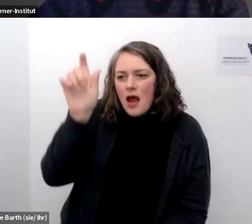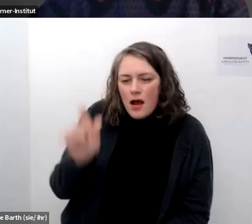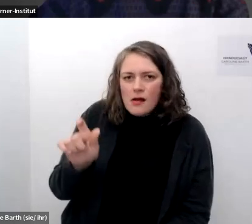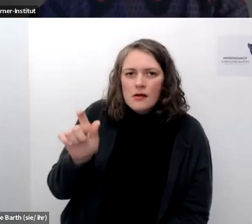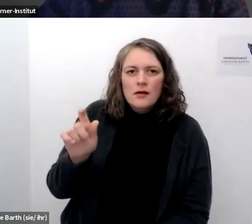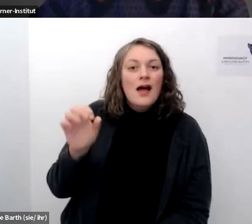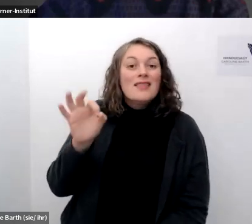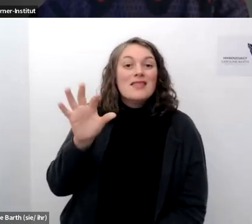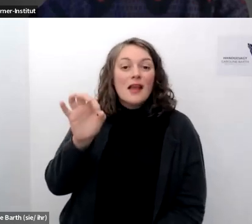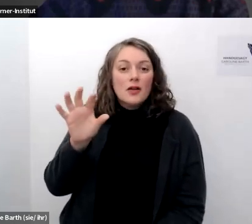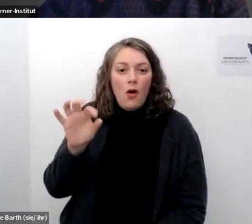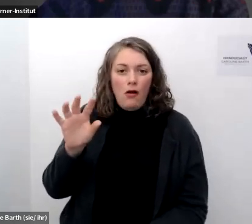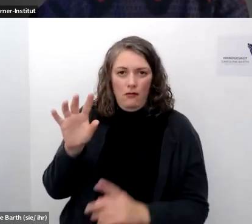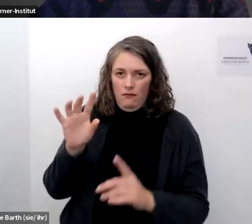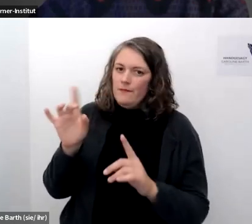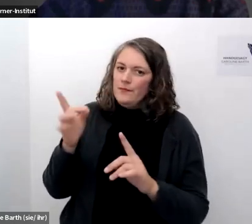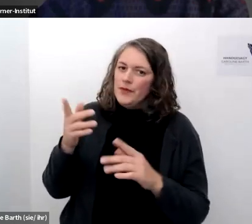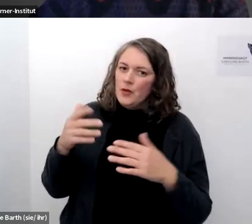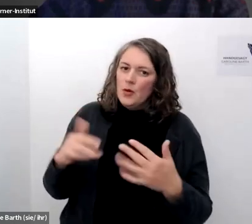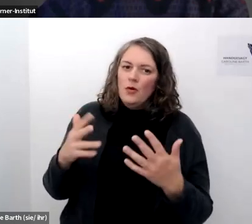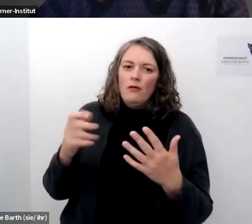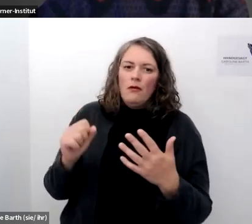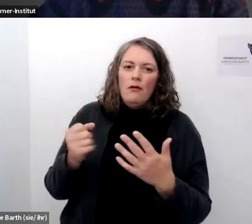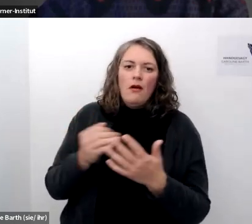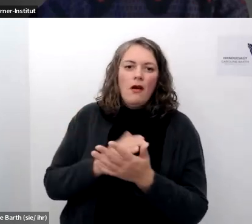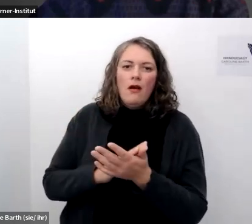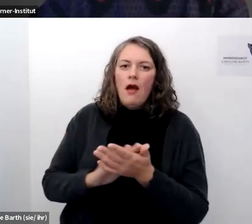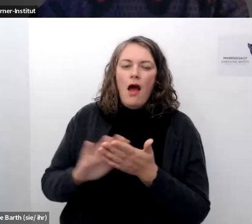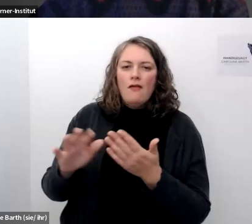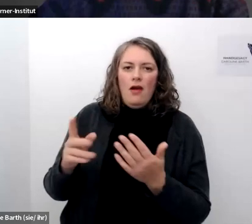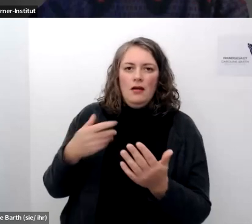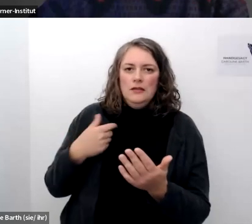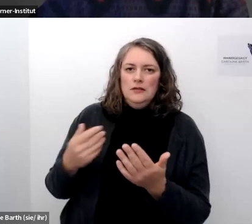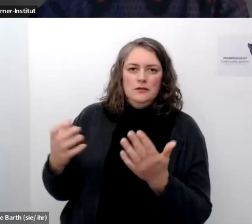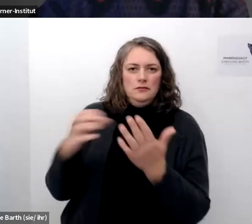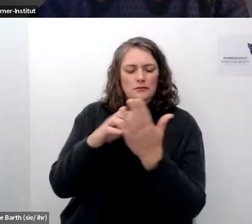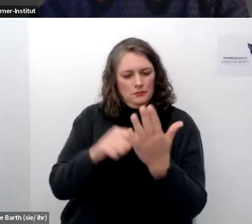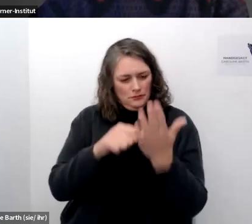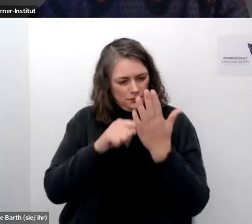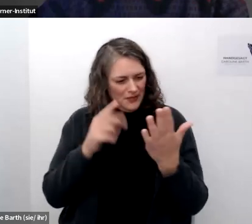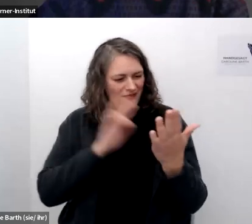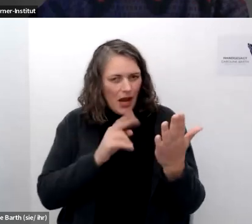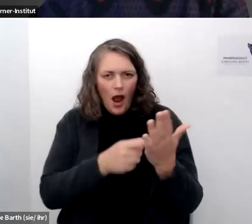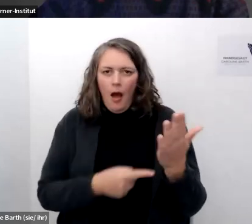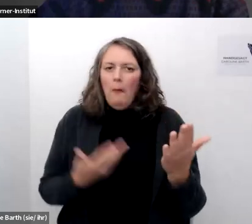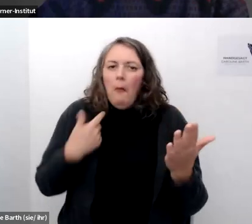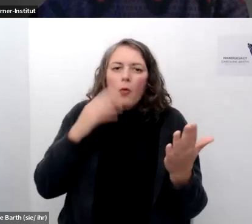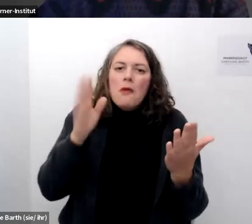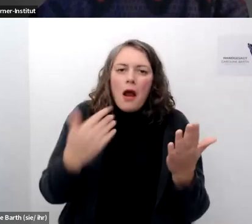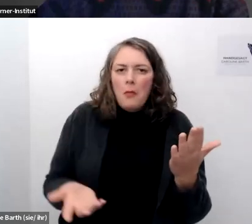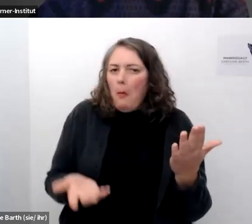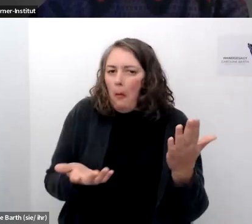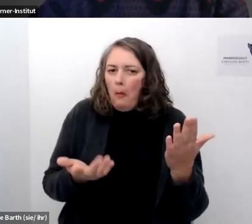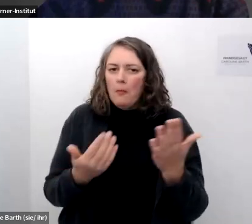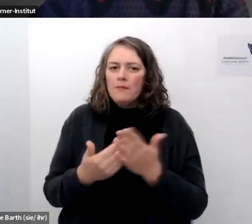dingen auf tik tok wo mir einfach relativ wahllos content angespült wird von denen ich gar nicht weiß wer steckt denn dahinter zum beispiel